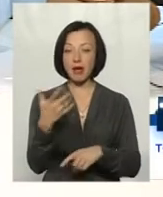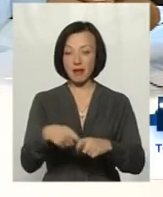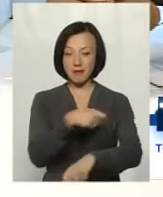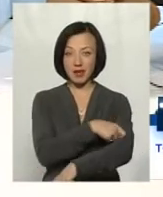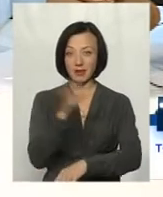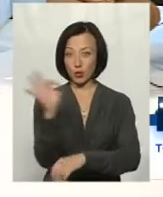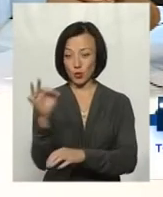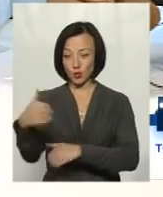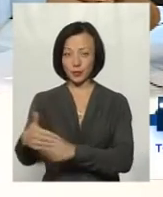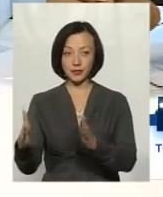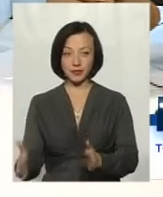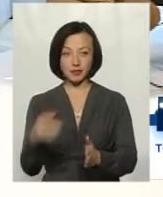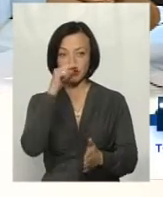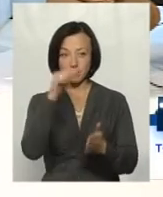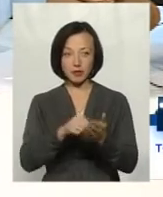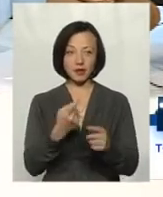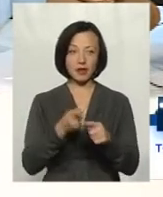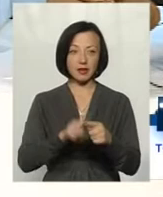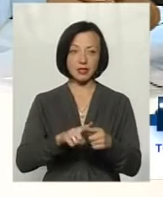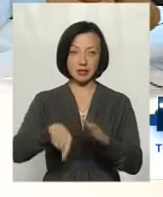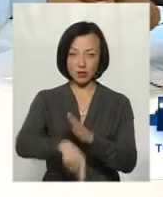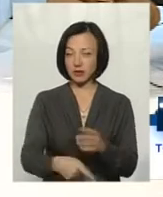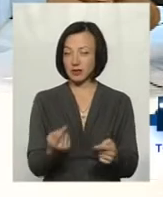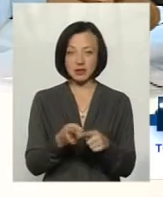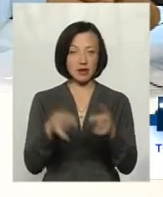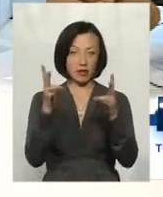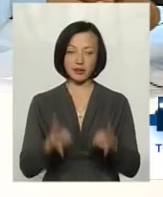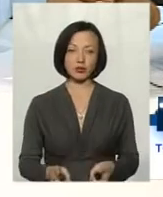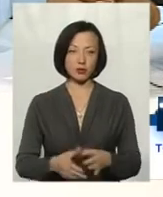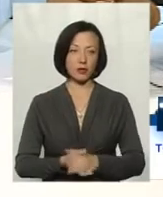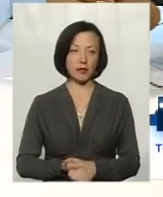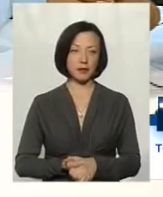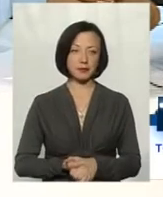септик, і ця вода буде потрапити в ці свердловини, то, звичайно, це катастрофа.